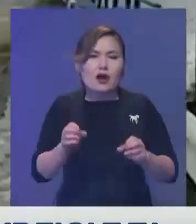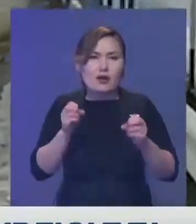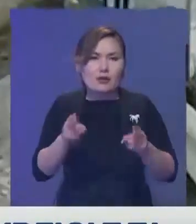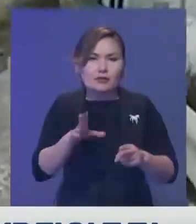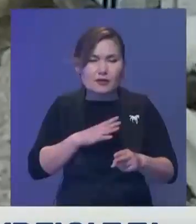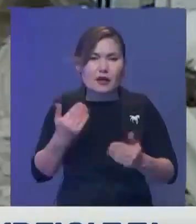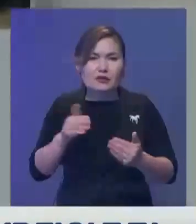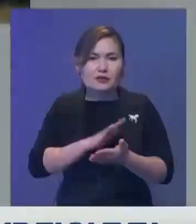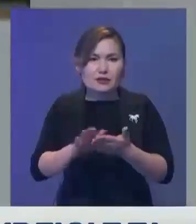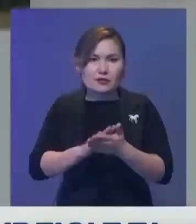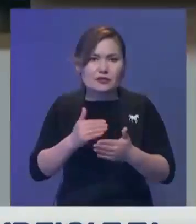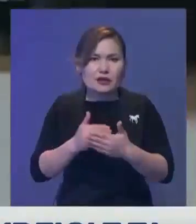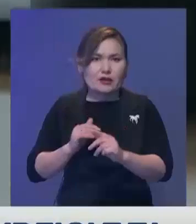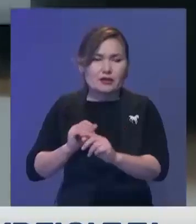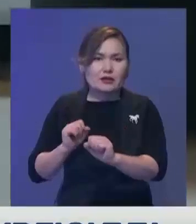тандалған.